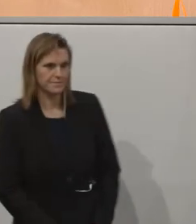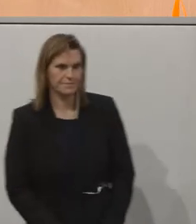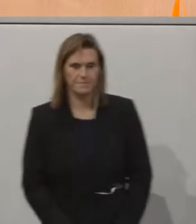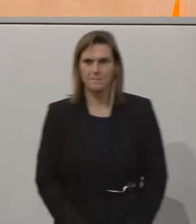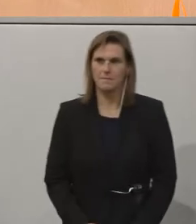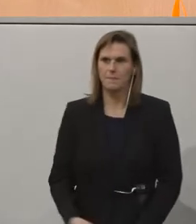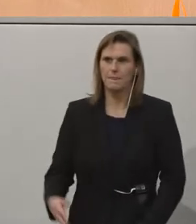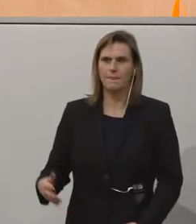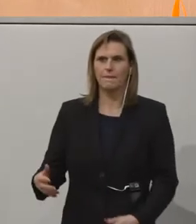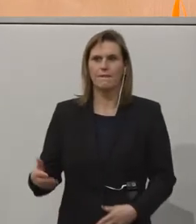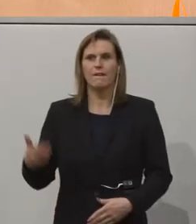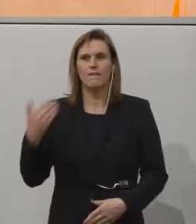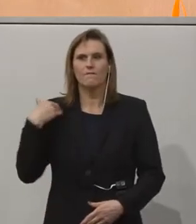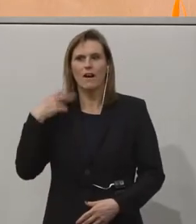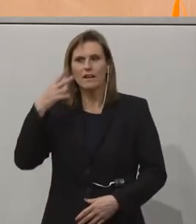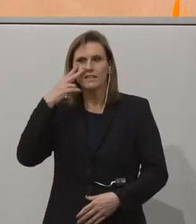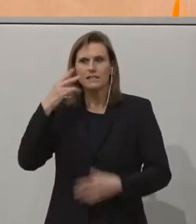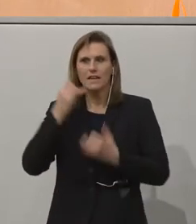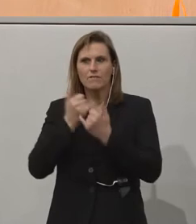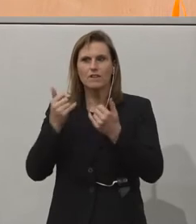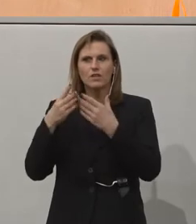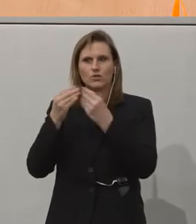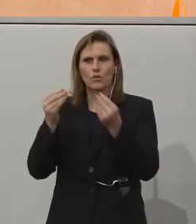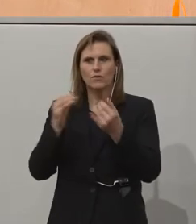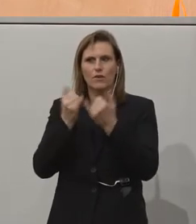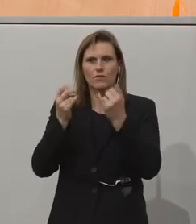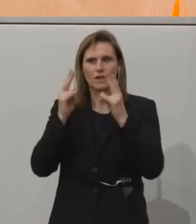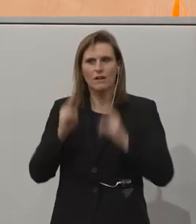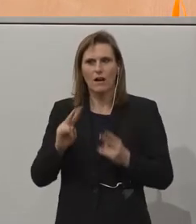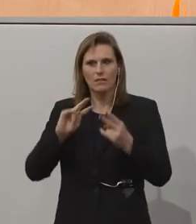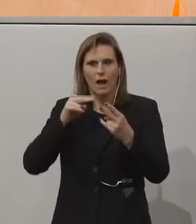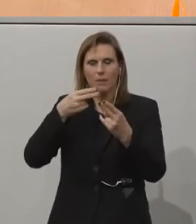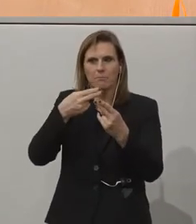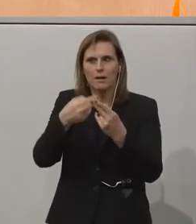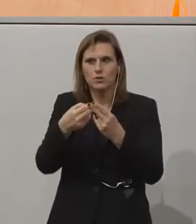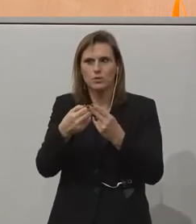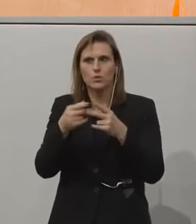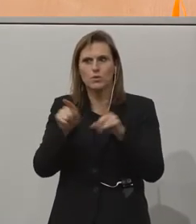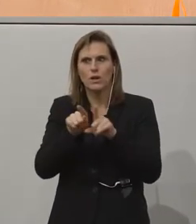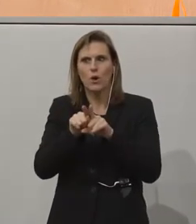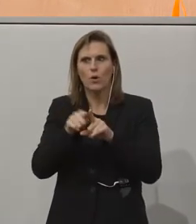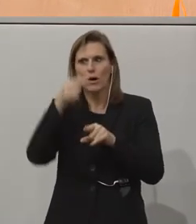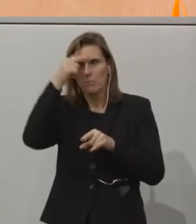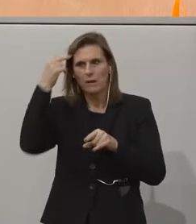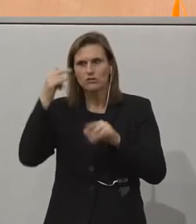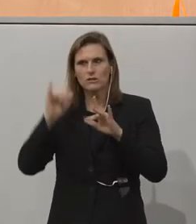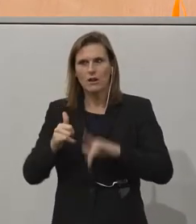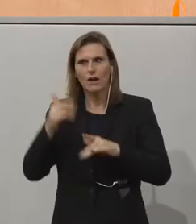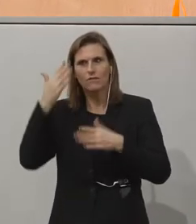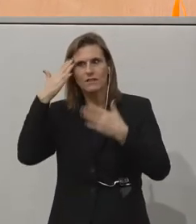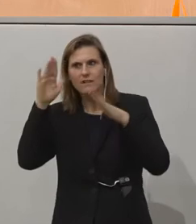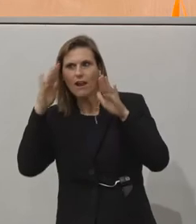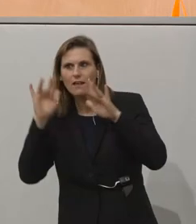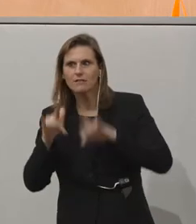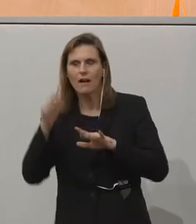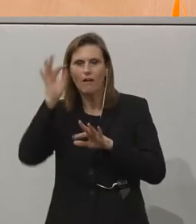Entwicklungsprozess von Software eingesetzt werden können, damit sie ihre Talente, ihre einzigartigen Fähigkeiten, die Qualifikationen, die sie haben,